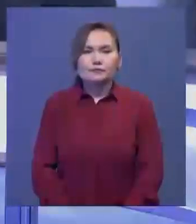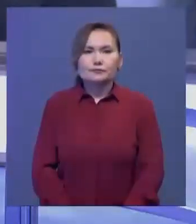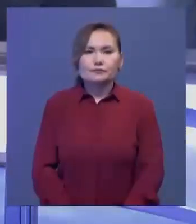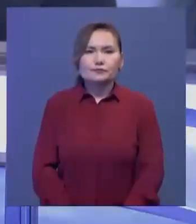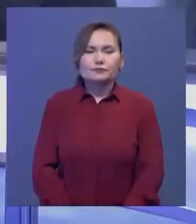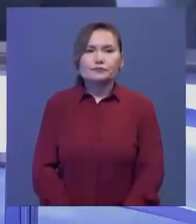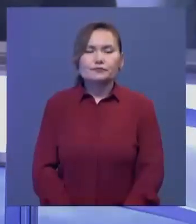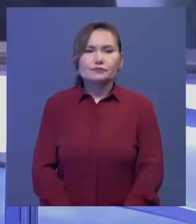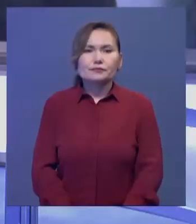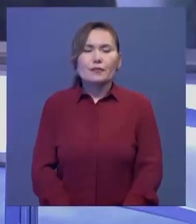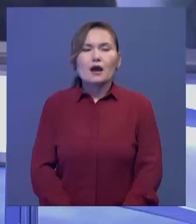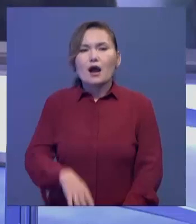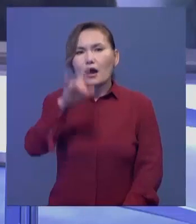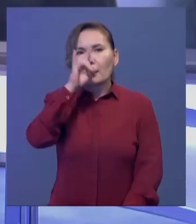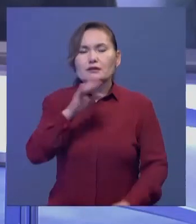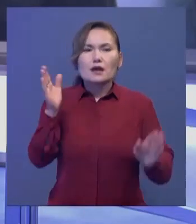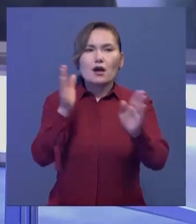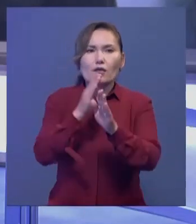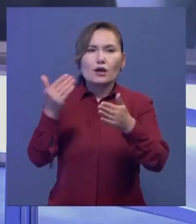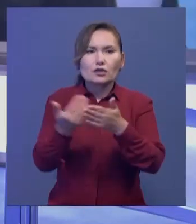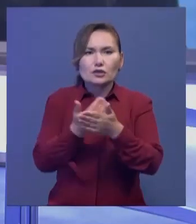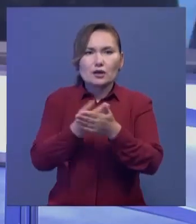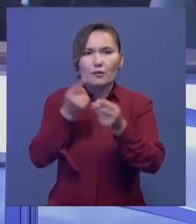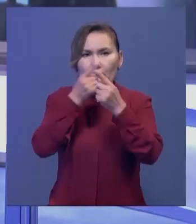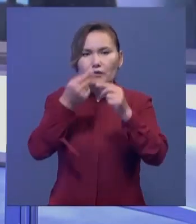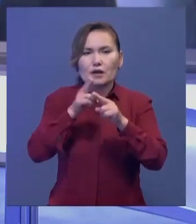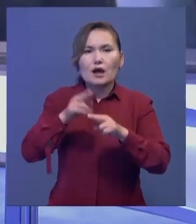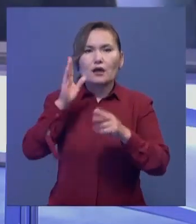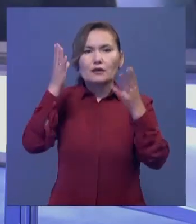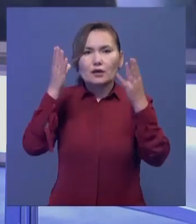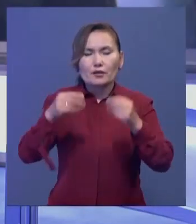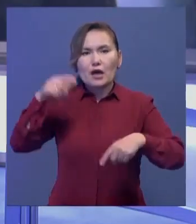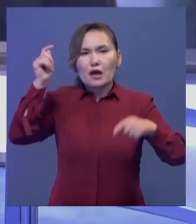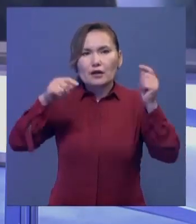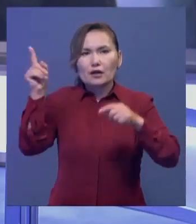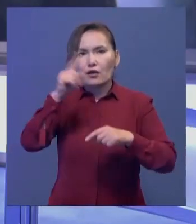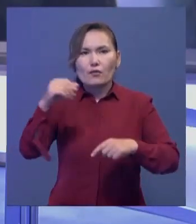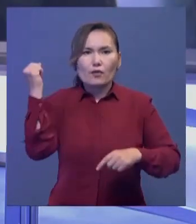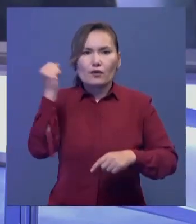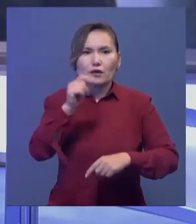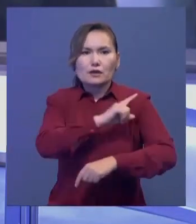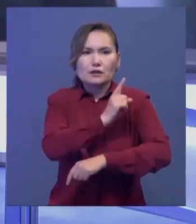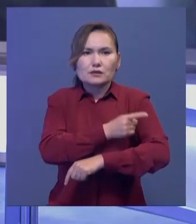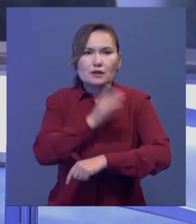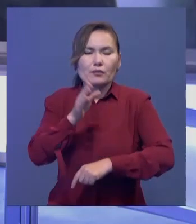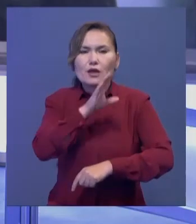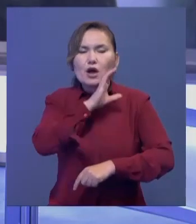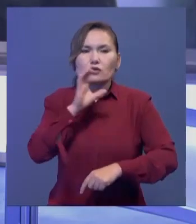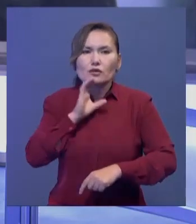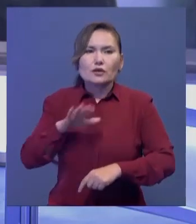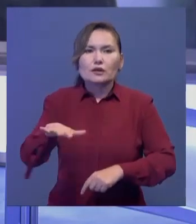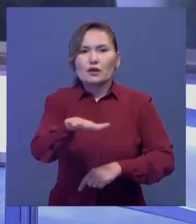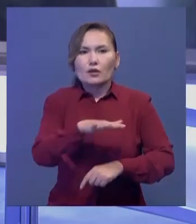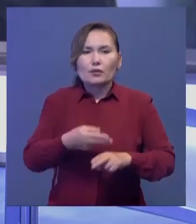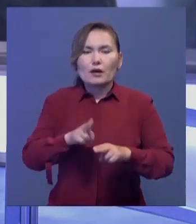Хабарымыздың соңында еліміздегі аварай жаңалықтарына тоқталсақ. Алдағы күндері жаңбыр мен найзағай күтілуде. Әсіресе елдің сол